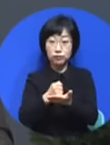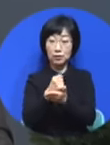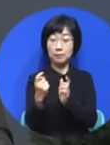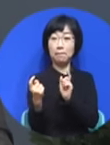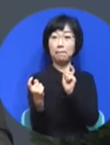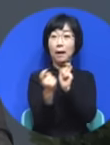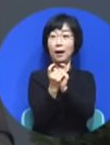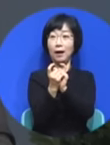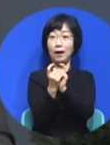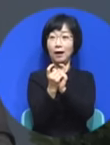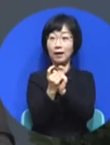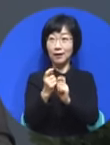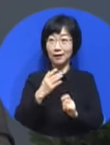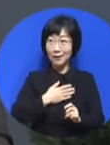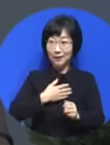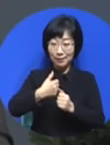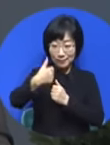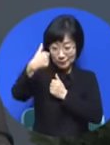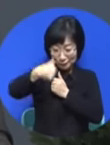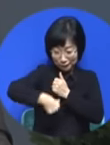그리고 내가 보고 인사했어요.